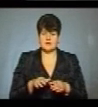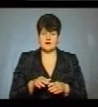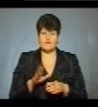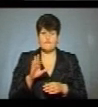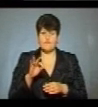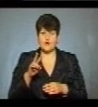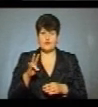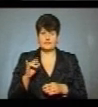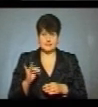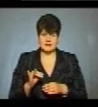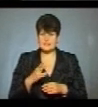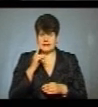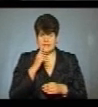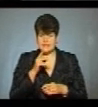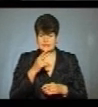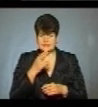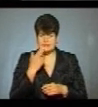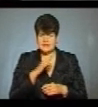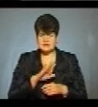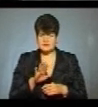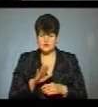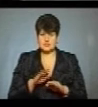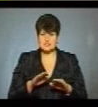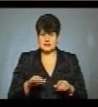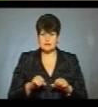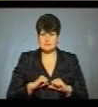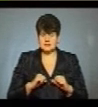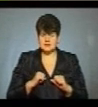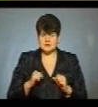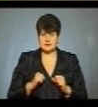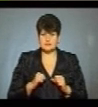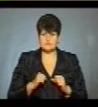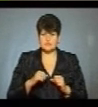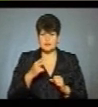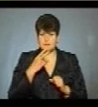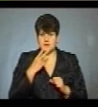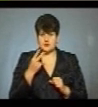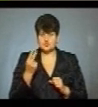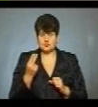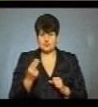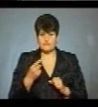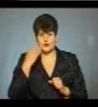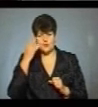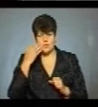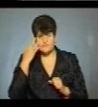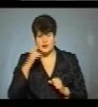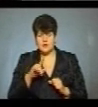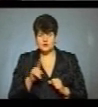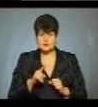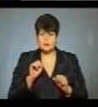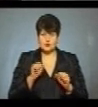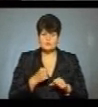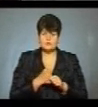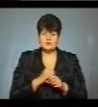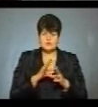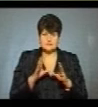незвично, тому що з дітками здоровими вони бачать колір, вони там уявляють собі, що з нього можна зробити. Тут